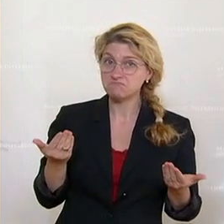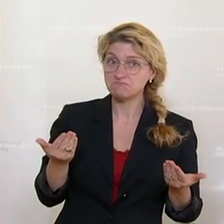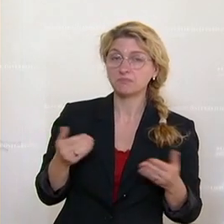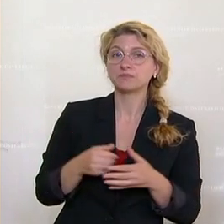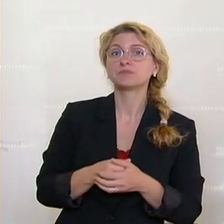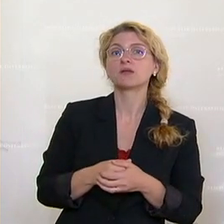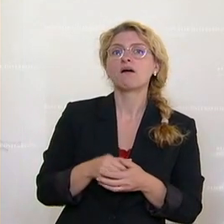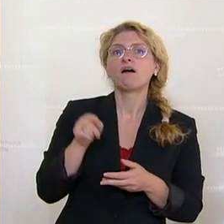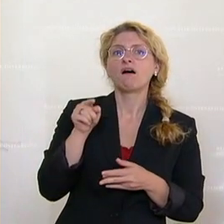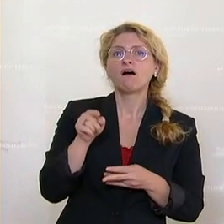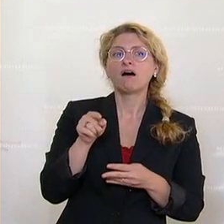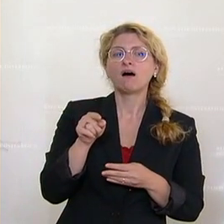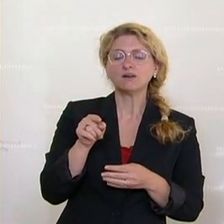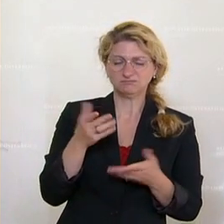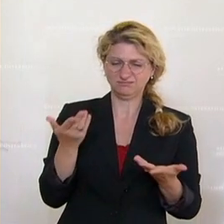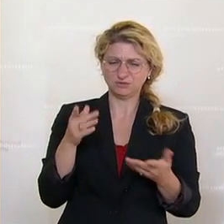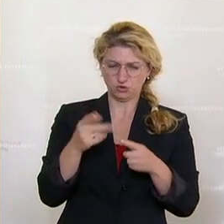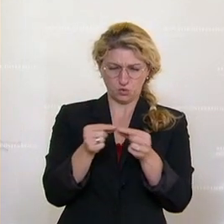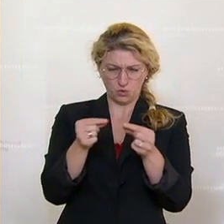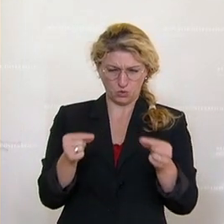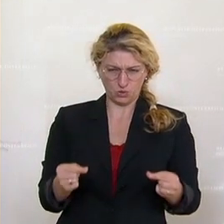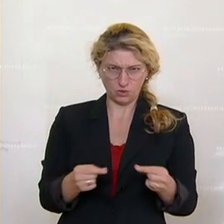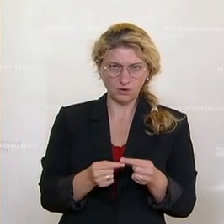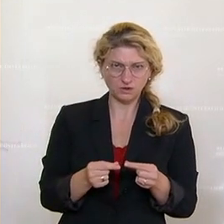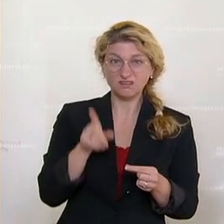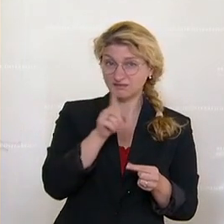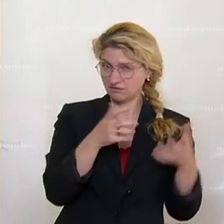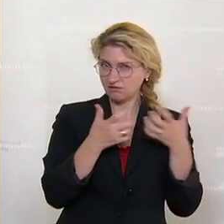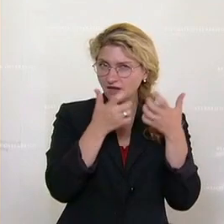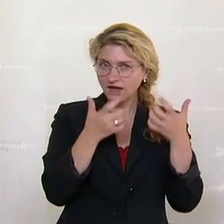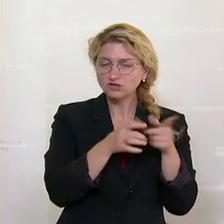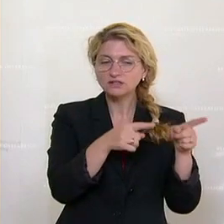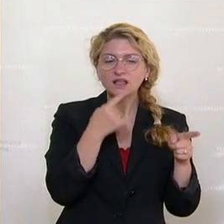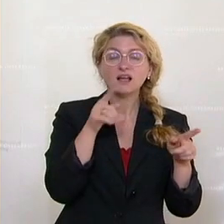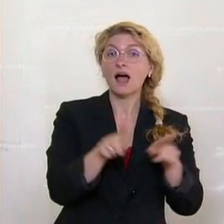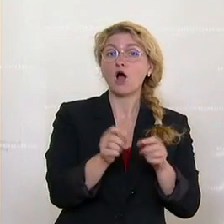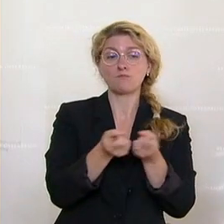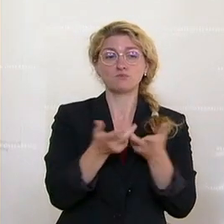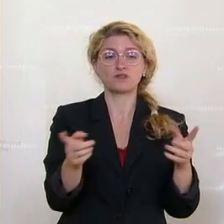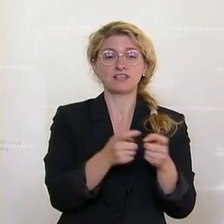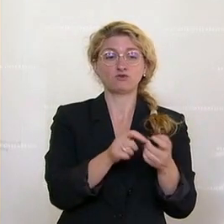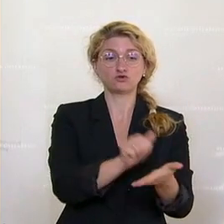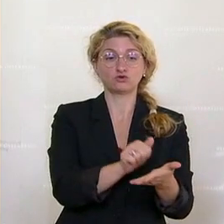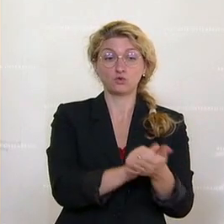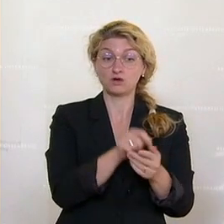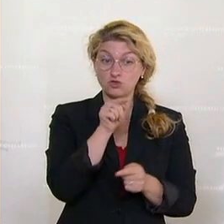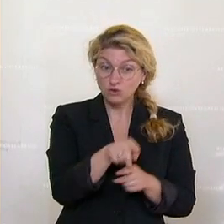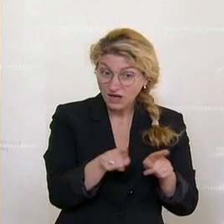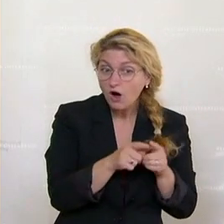Der Umstand, dass solche schlanke Festplatten laut Hersteller auch in Multifunktionsdruckern funktionieren,